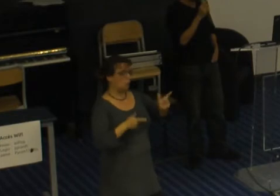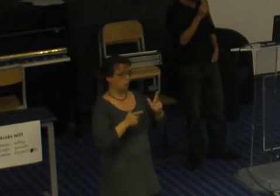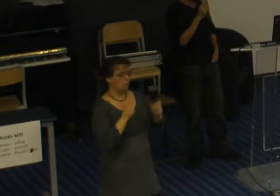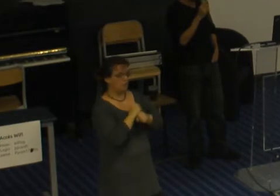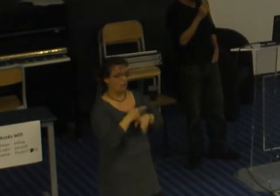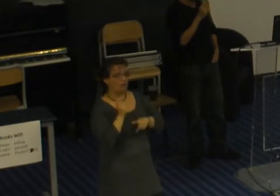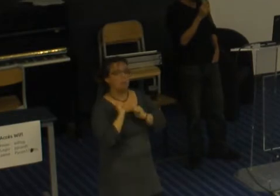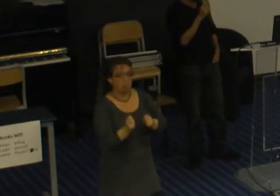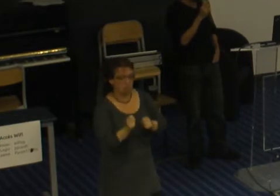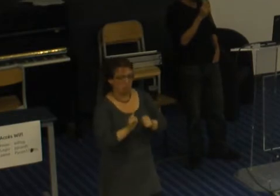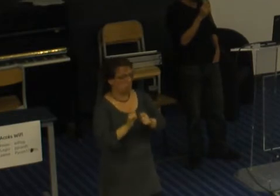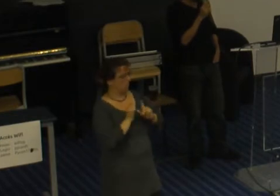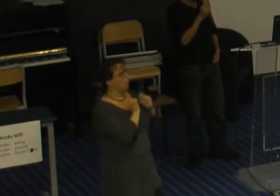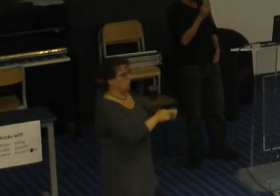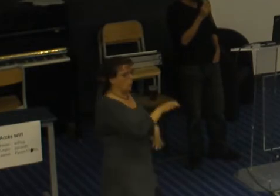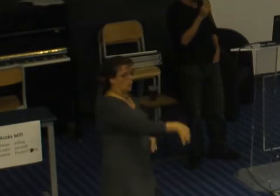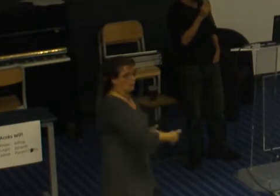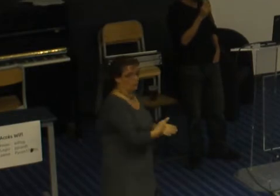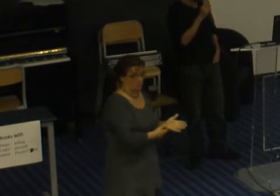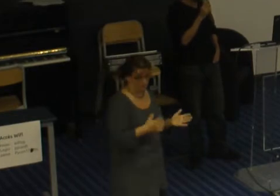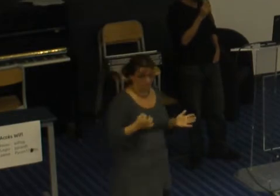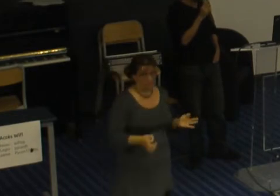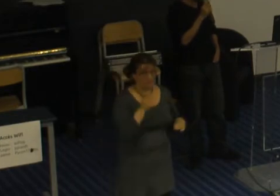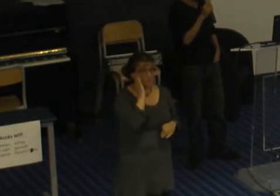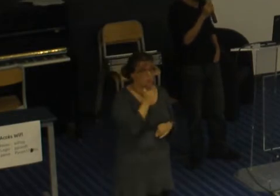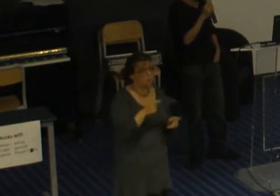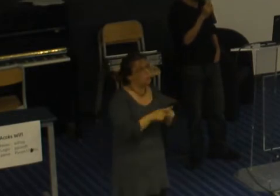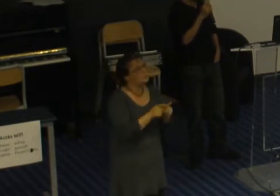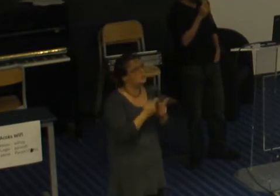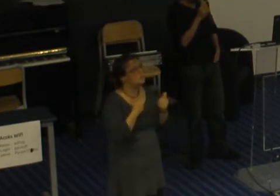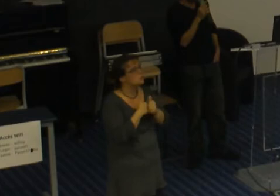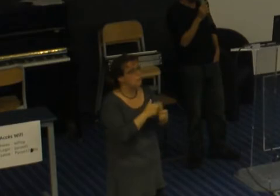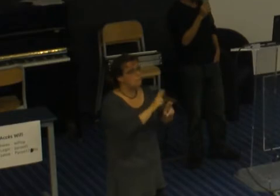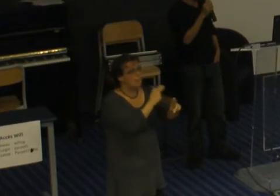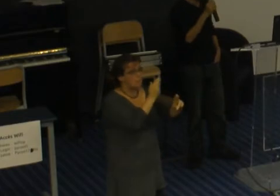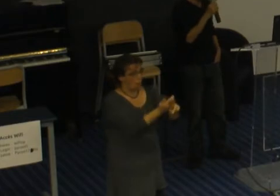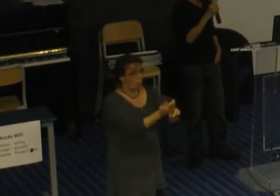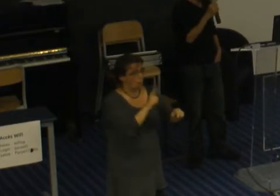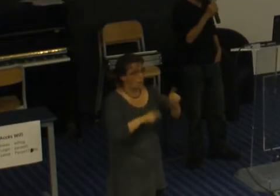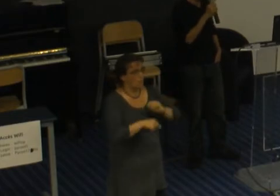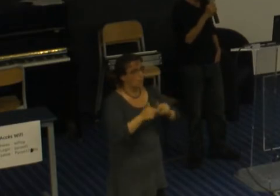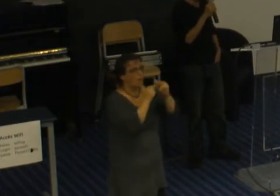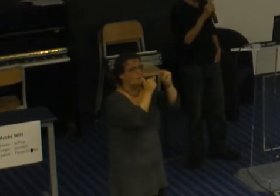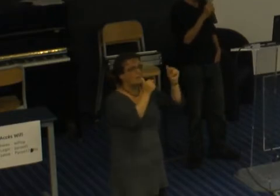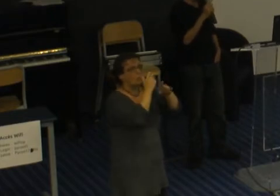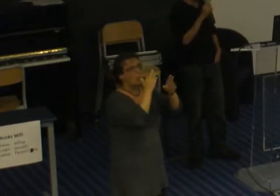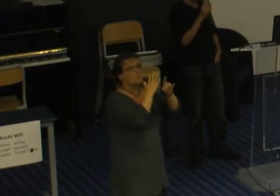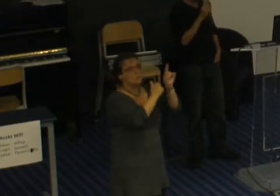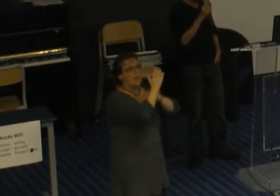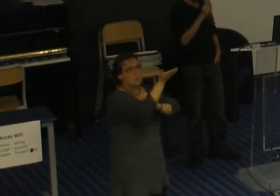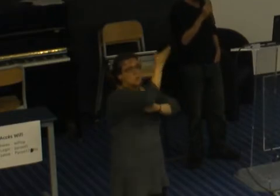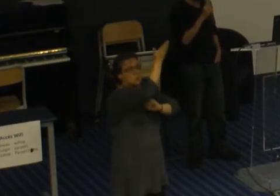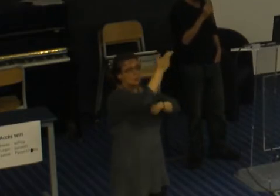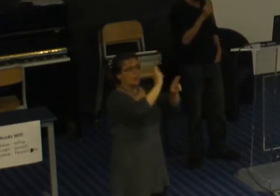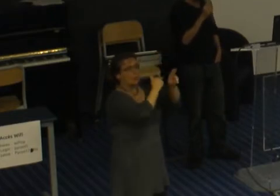vous regardez, il y a souvent des statistiques qui montrent que les classes sociales aisées utilisent certains prénoms et les classes populaires d'autres,